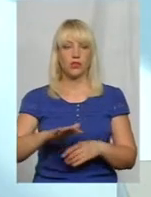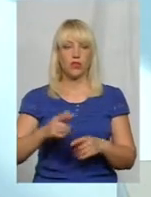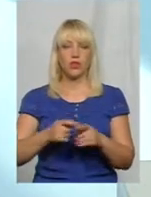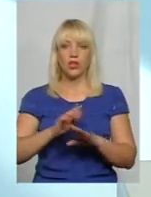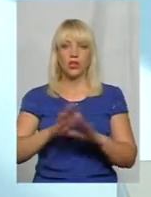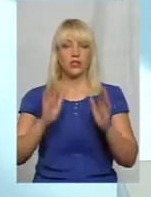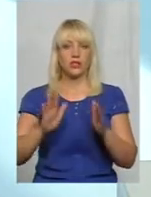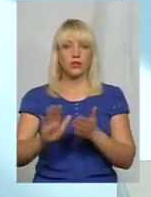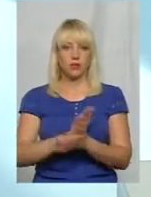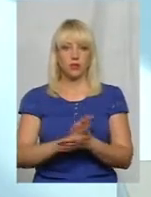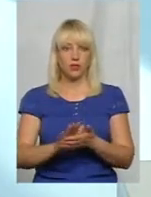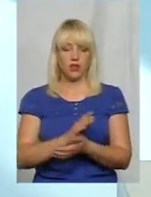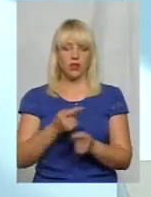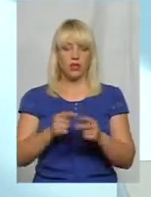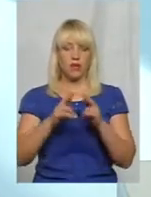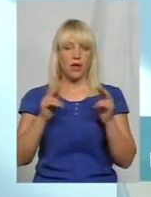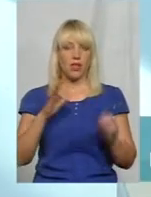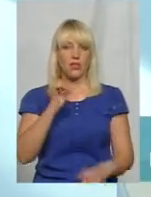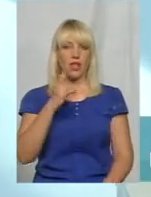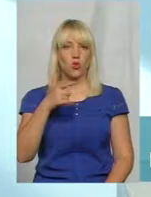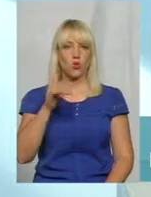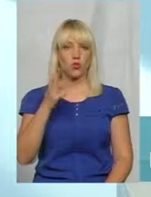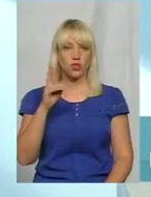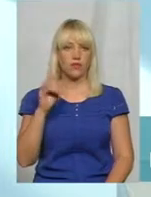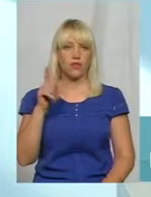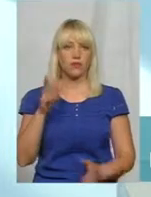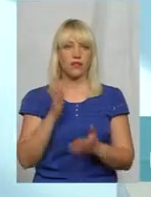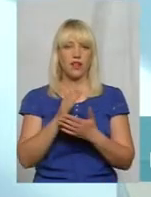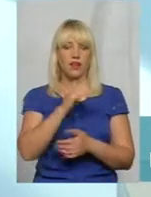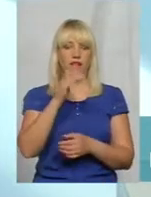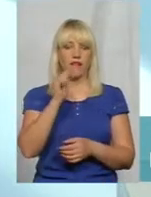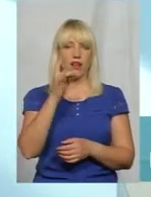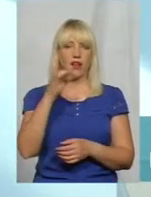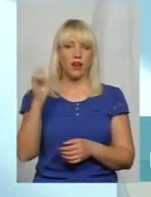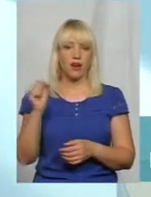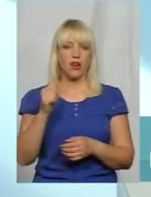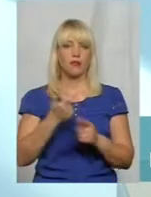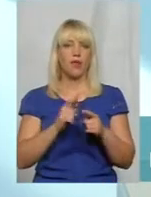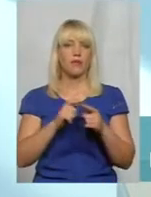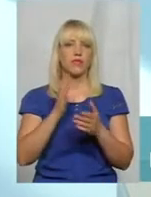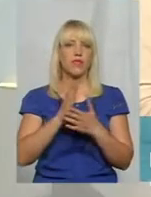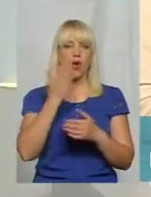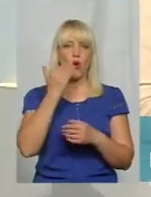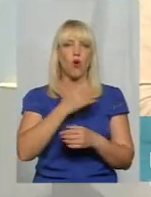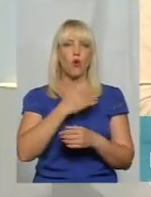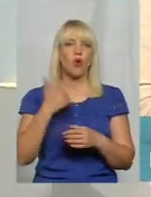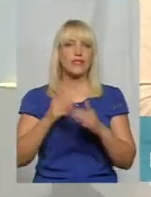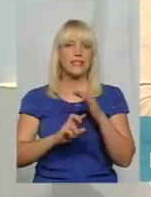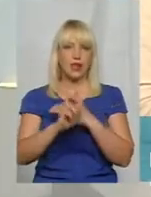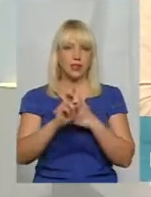прибирали ці пала сангушки, там є фара, як вони називають, фарний костел, там вони теж розчистили, там